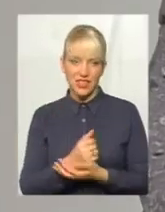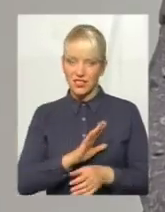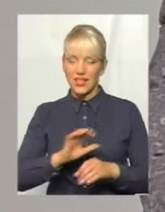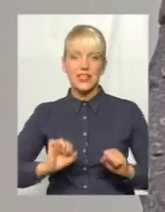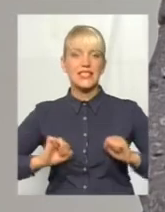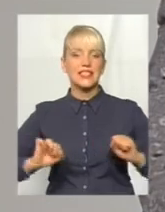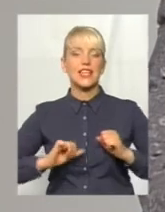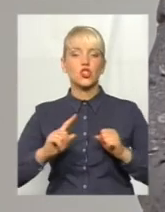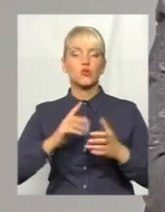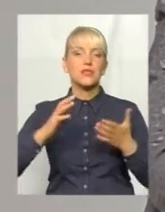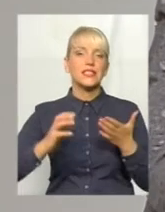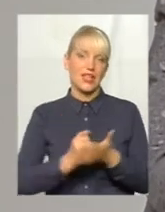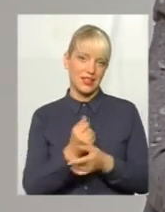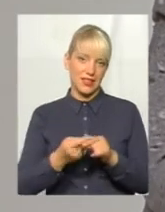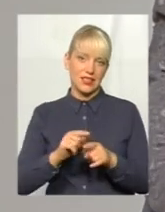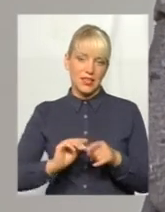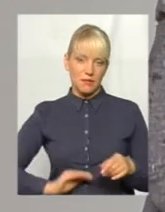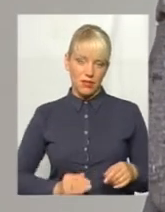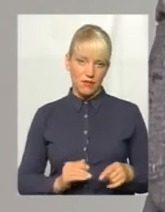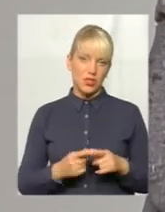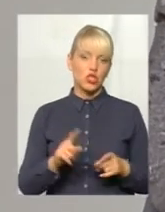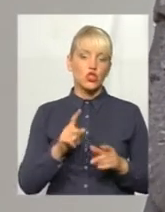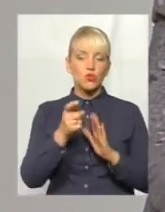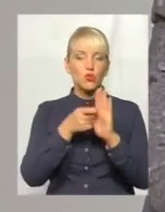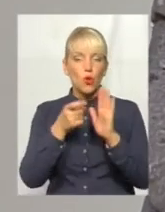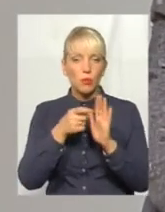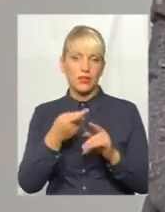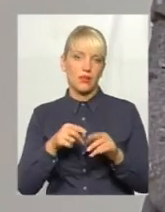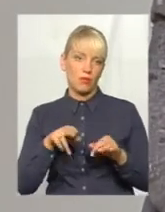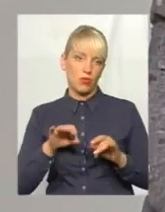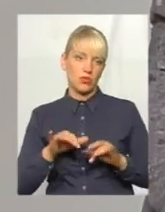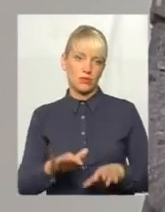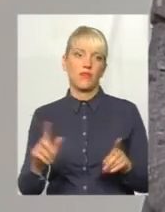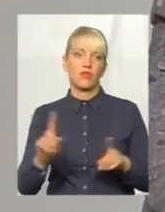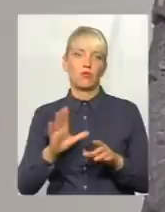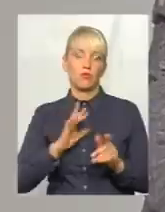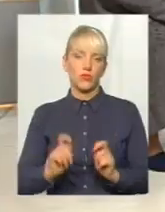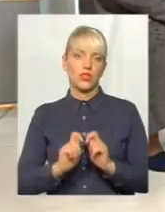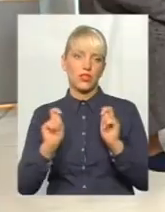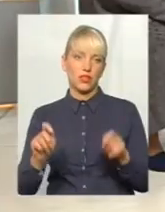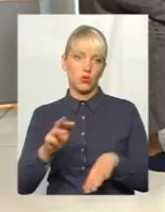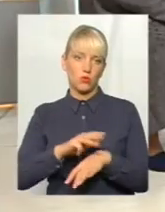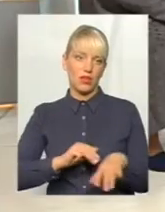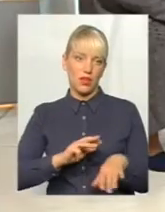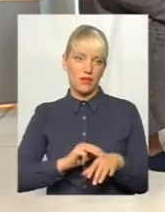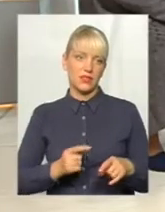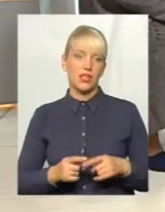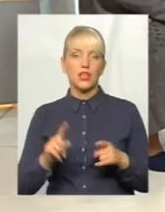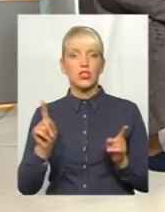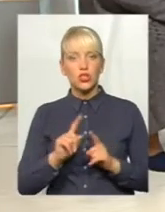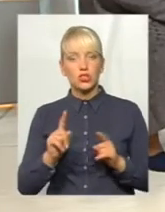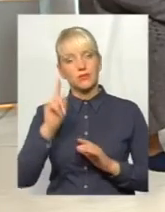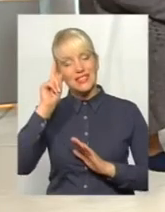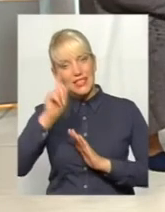їх находити. Допитувати їх по справі, яку було відкрите в міліції кримінально. Щоб